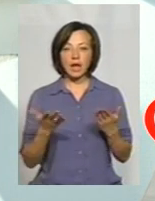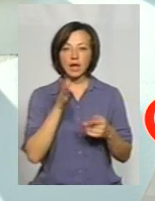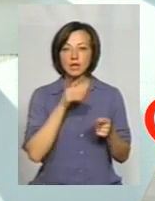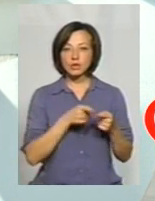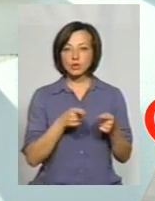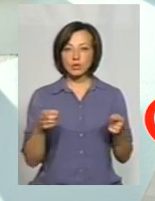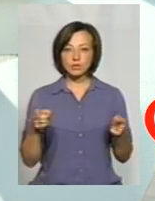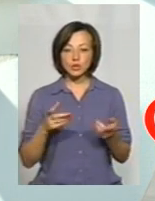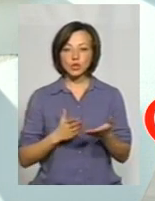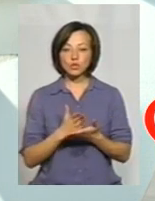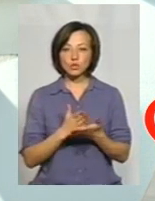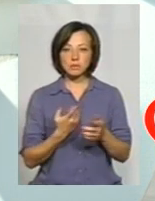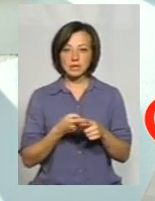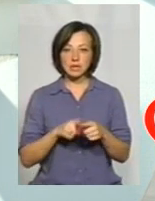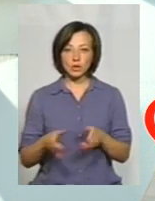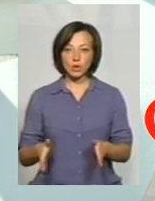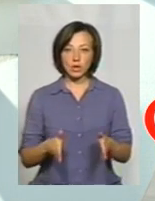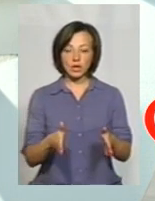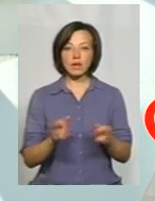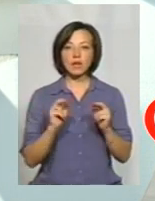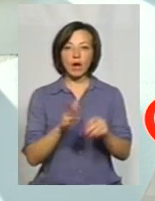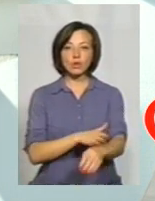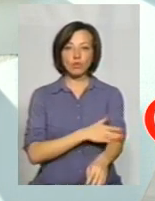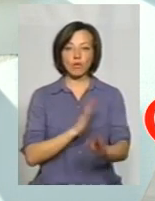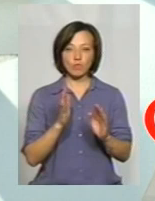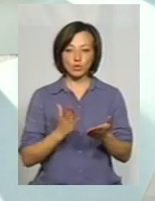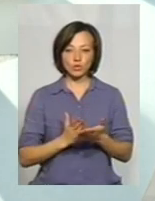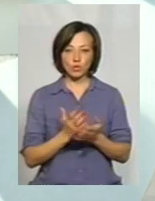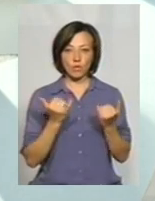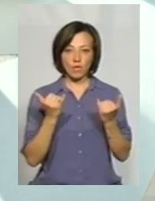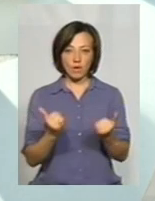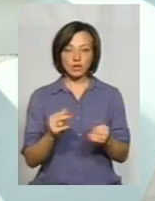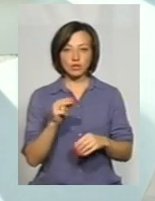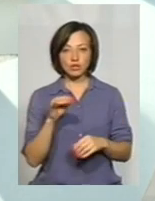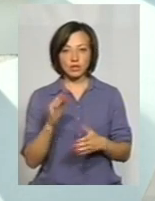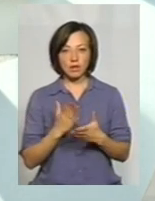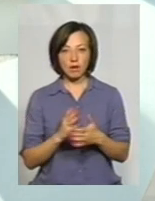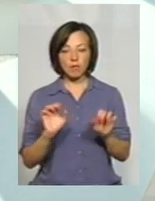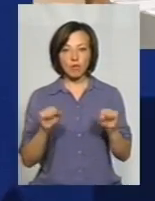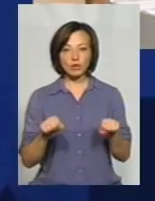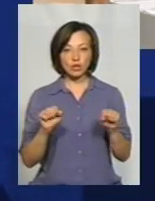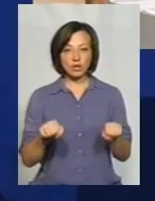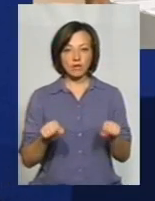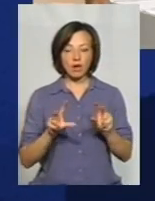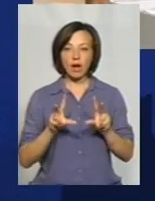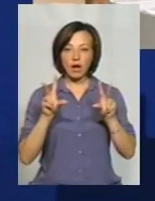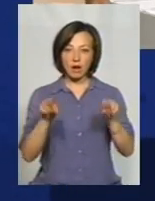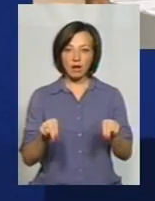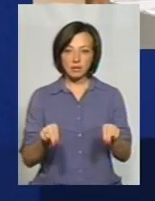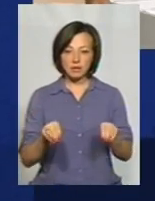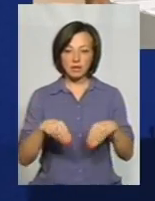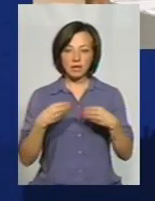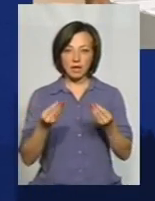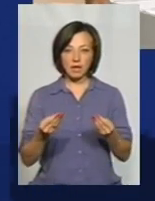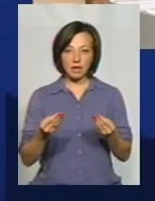служби тих доріг, як довго вони будуть слугувати. Чи є якісь, можливо, гарантії, які